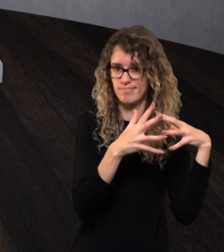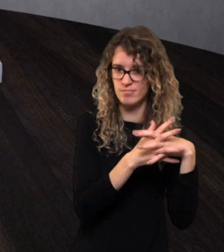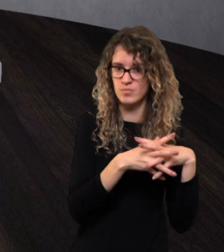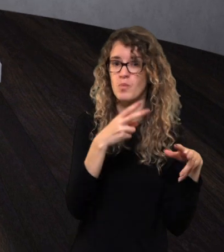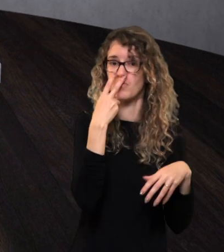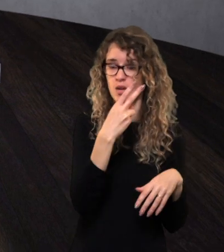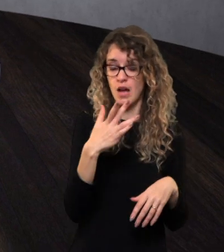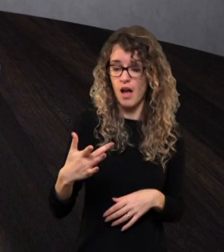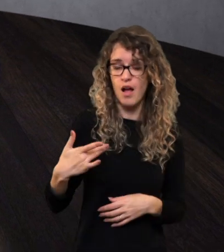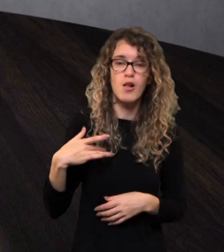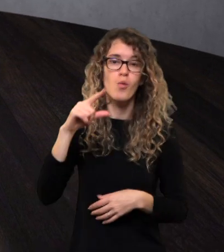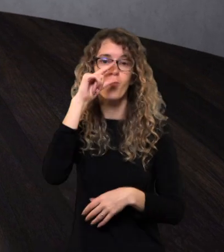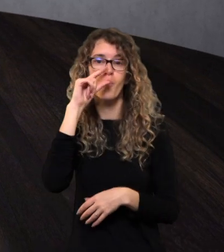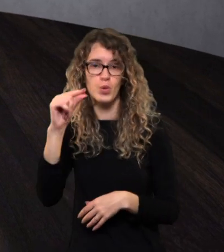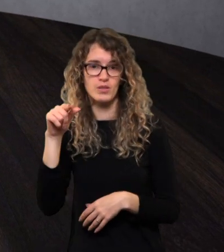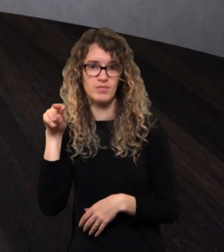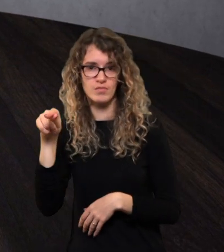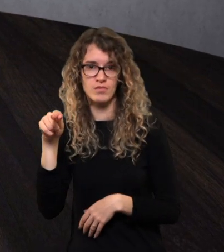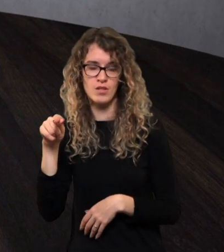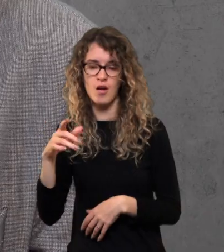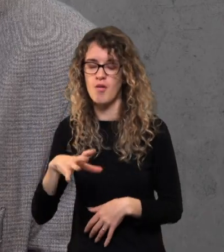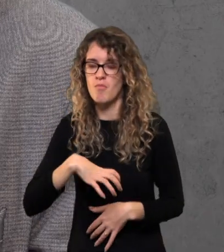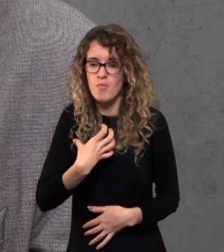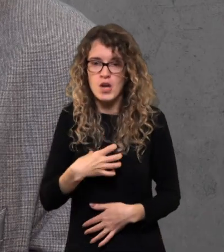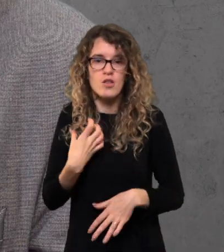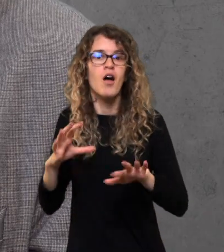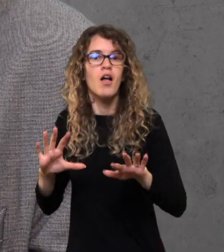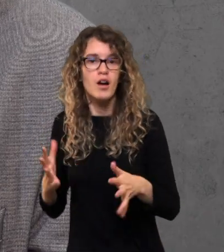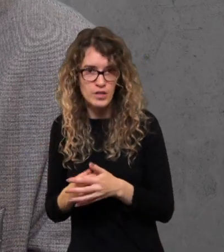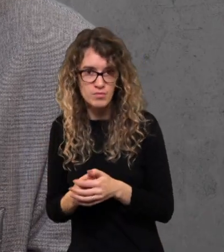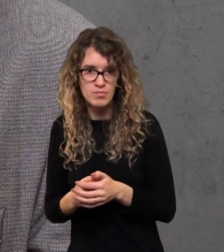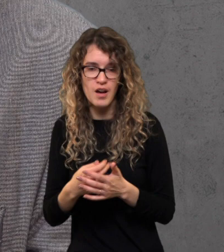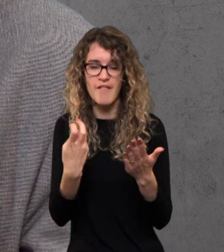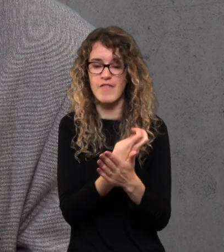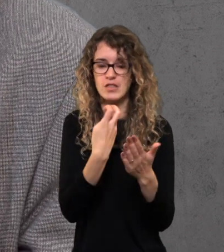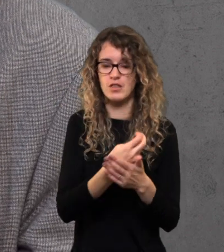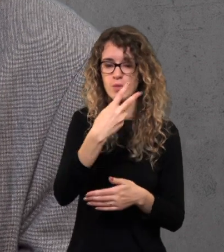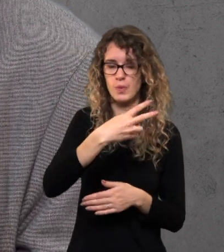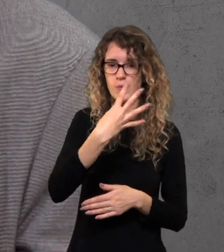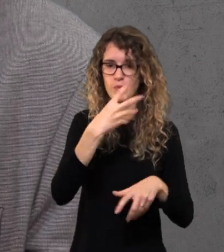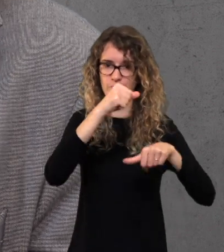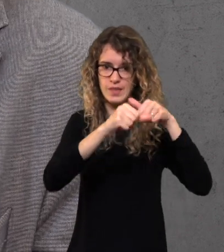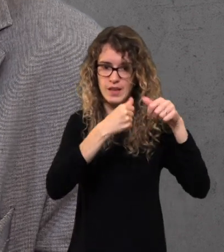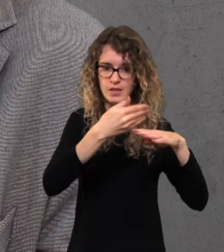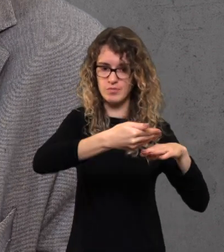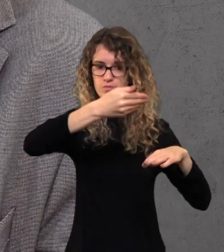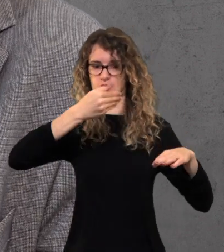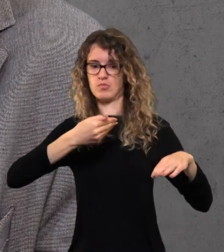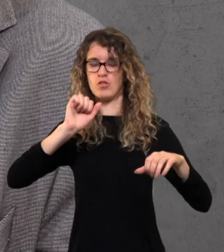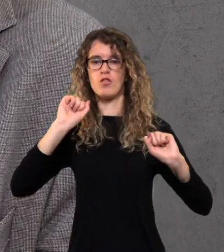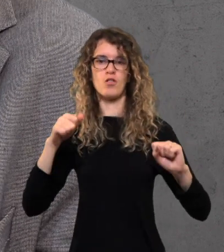apie dabar vykstantį Rusijos Ukrainos karą, tai turbūt Putinui didžiausiaškas košmaras buvo tas, kad iki